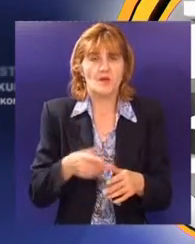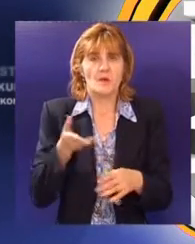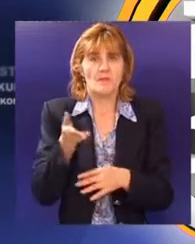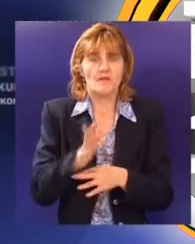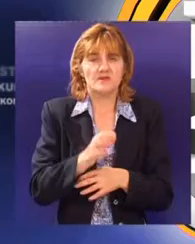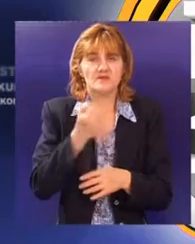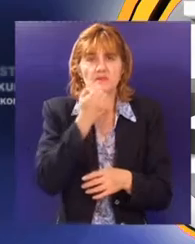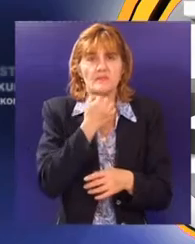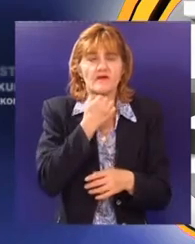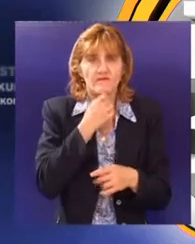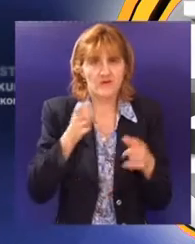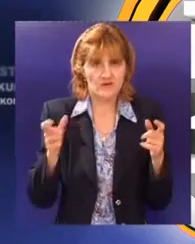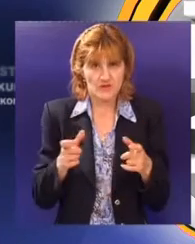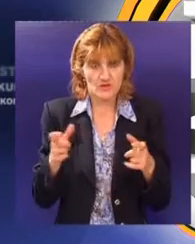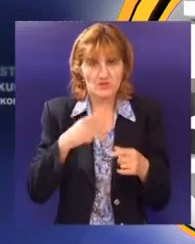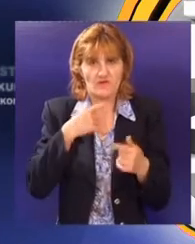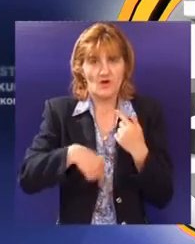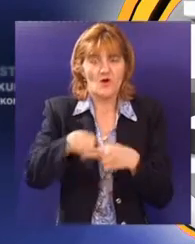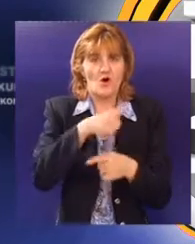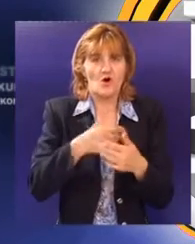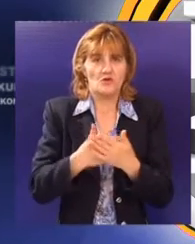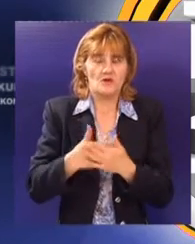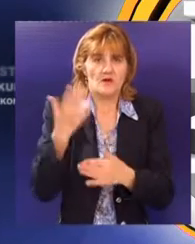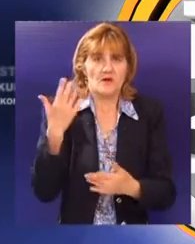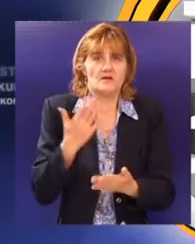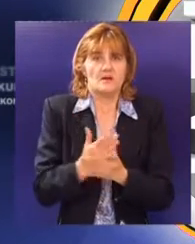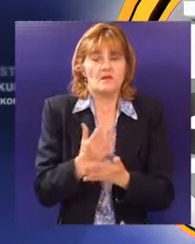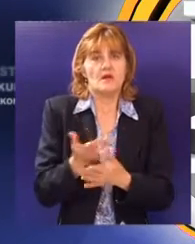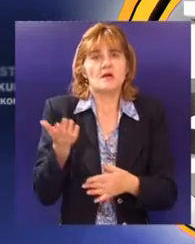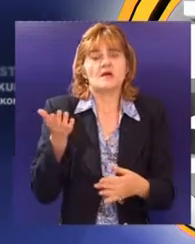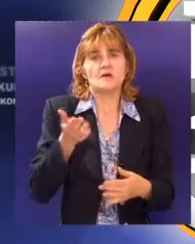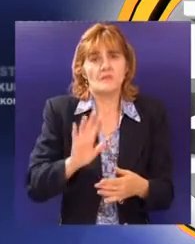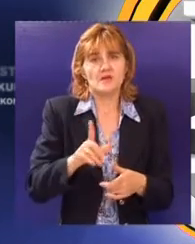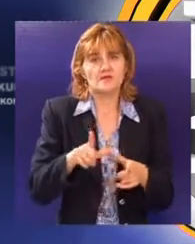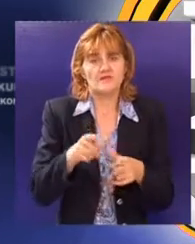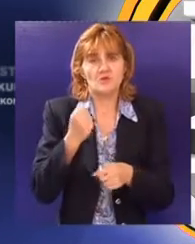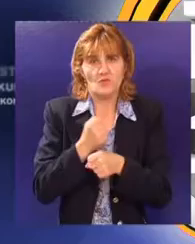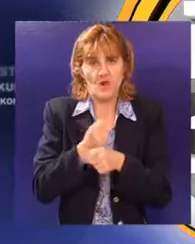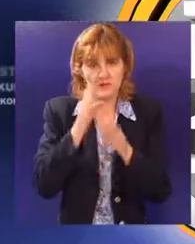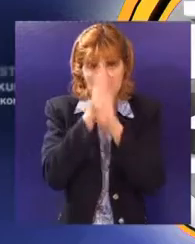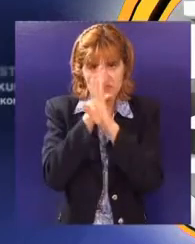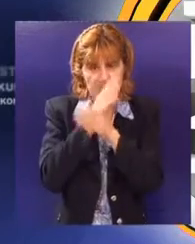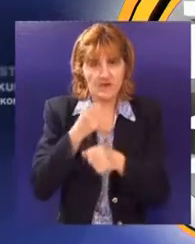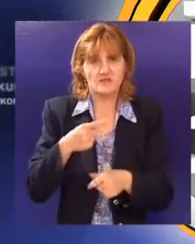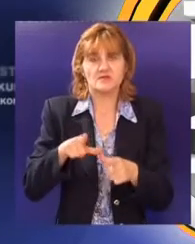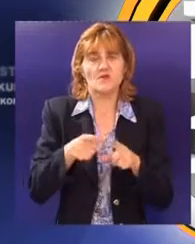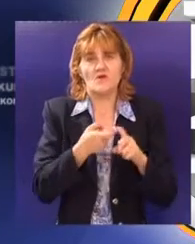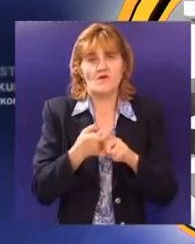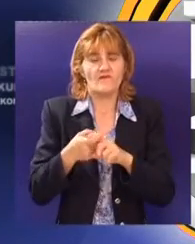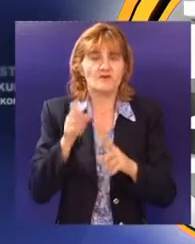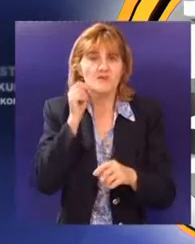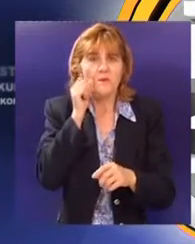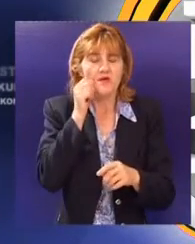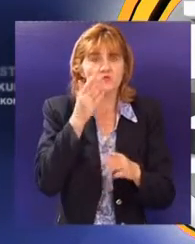privrednih društava iz Subotice i okolnih gradova danas su predstavljene novine u domenu modernizacije rada, inspekcije rada u skladu sa standardima